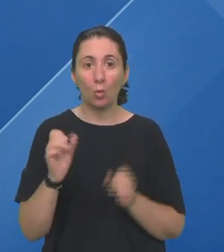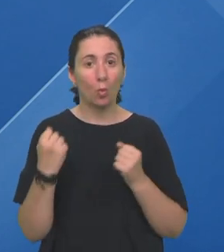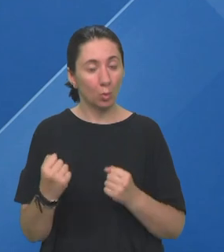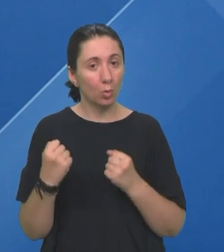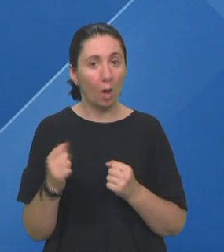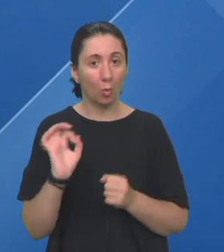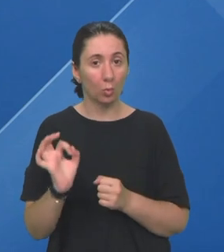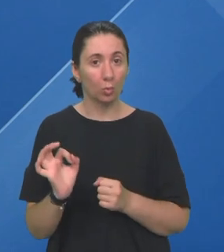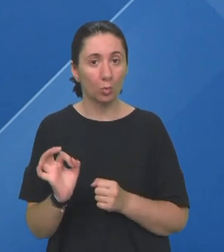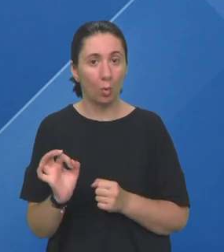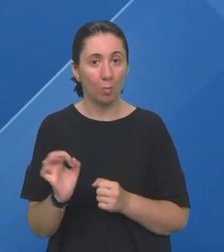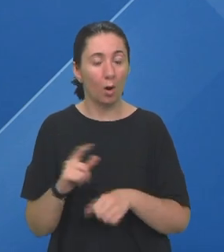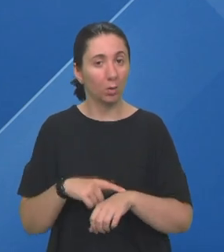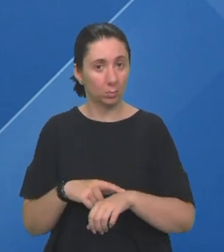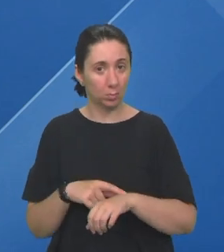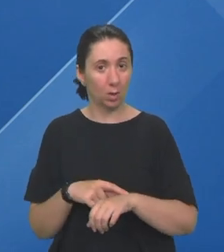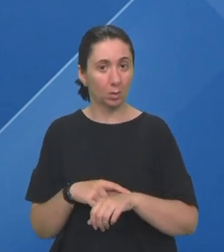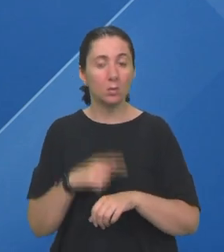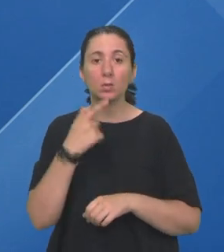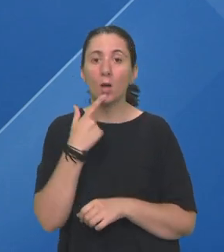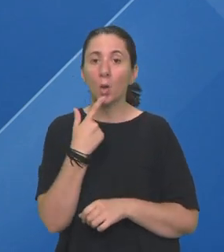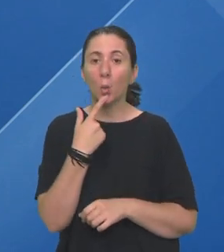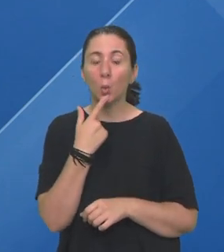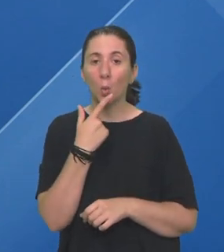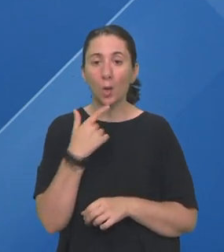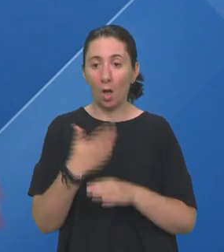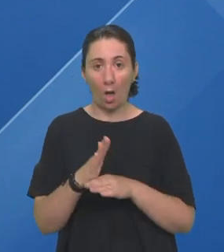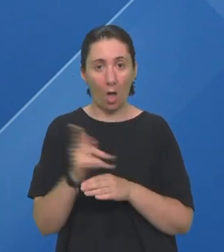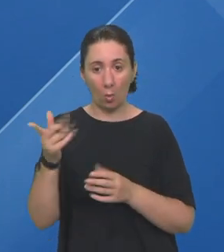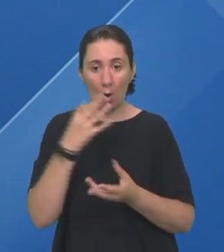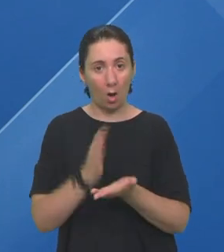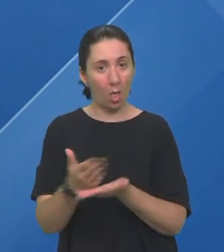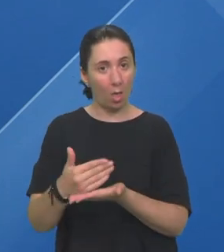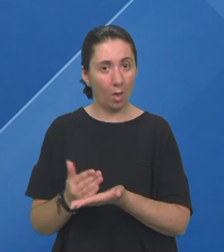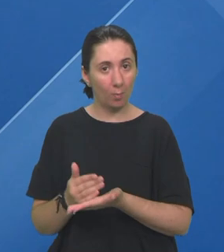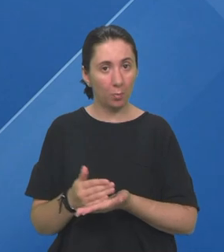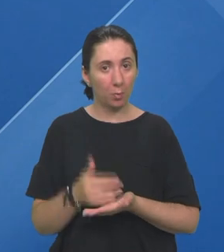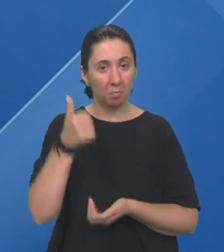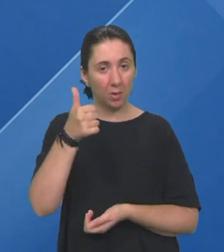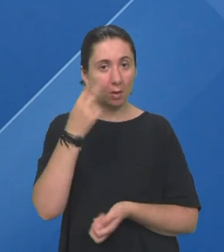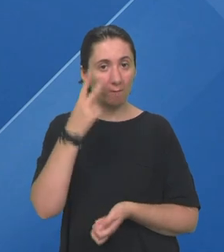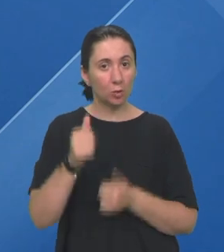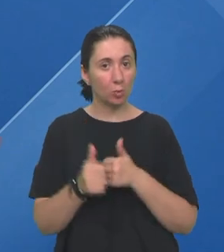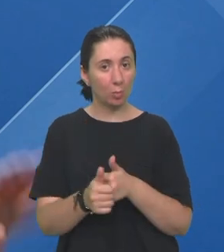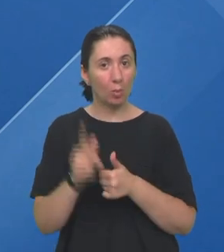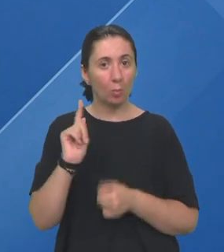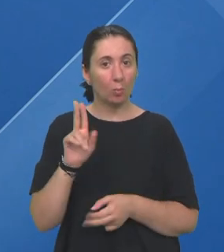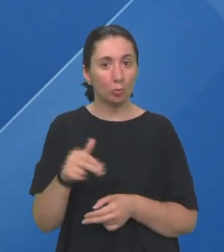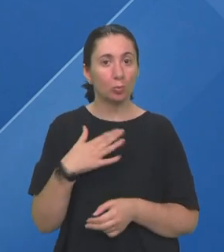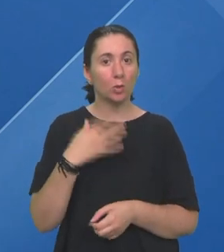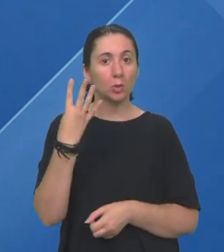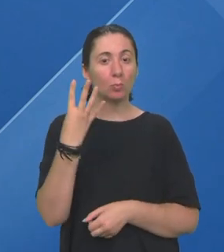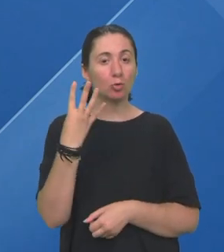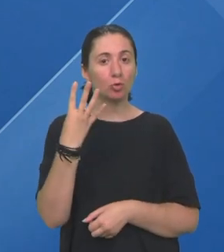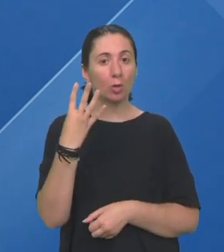dobra statnica koju ako korisno lijepo rasporedimo Praktički jedan vidjeći pratitelj može imat samo